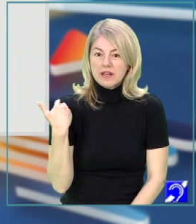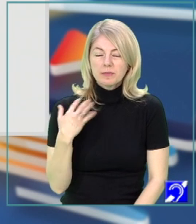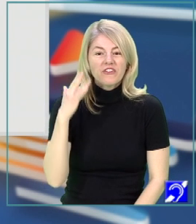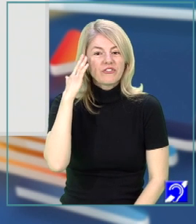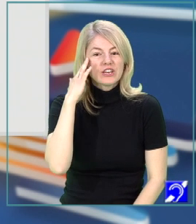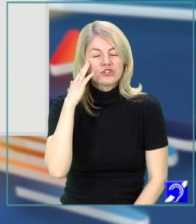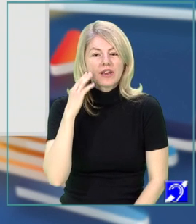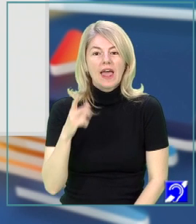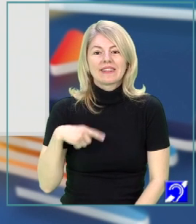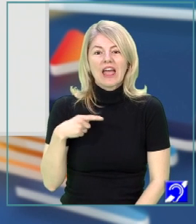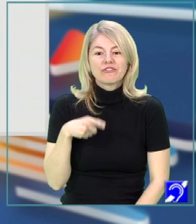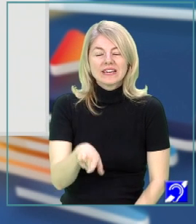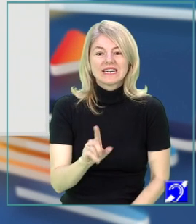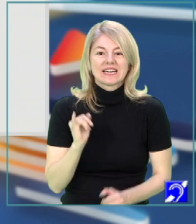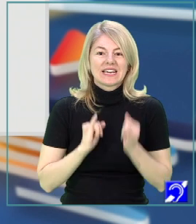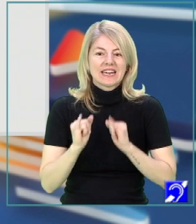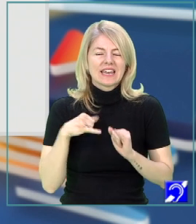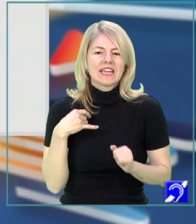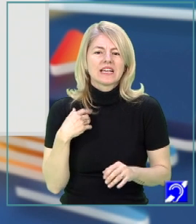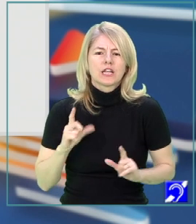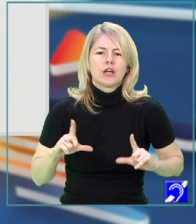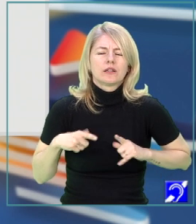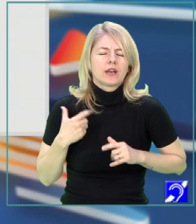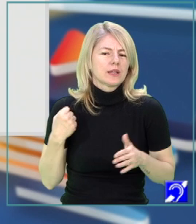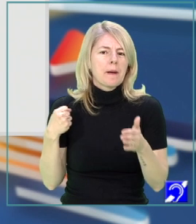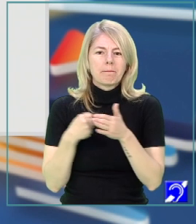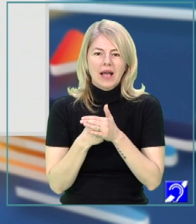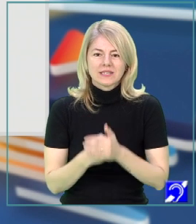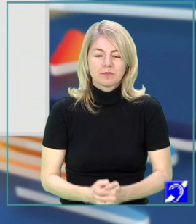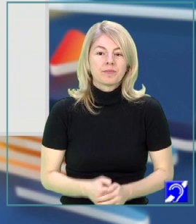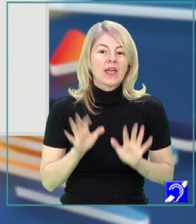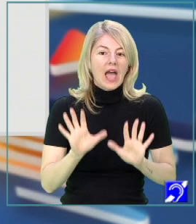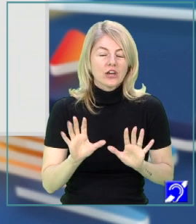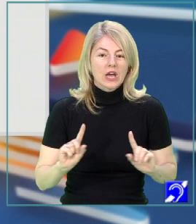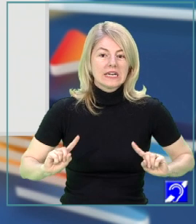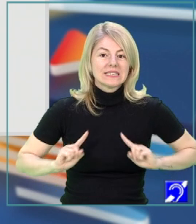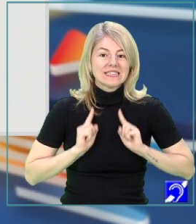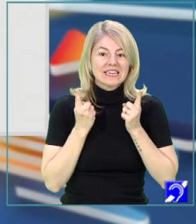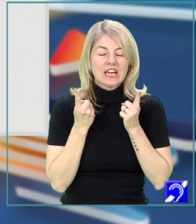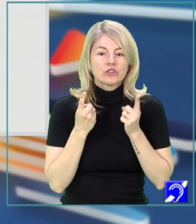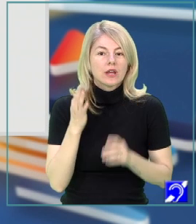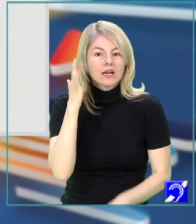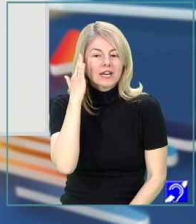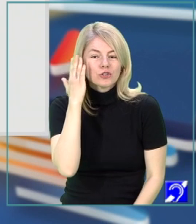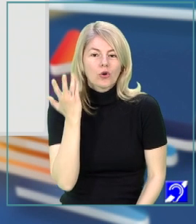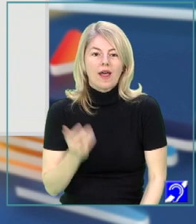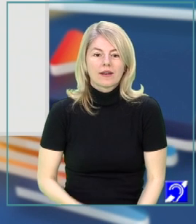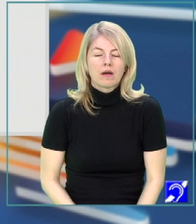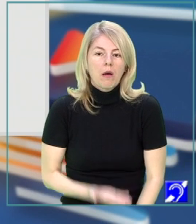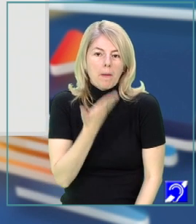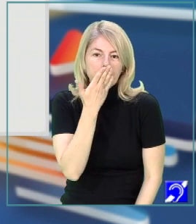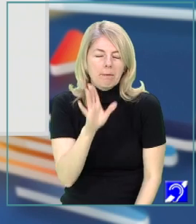fericirea de a fi în grădină este trăită la cote maxime. Așa că stârnește îngrijorarea, că